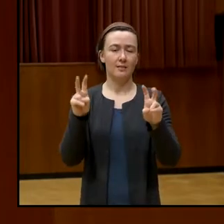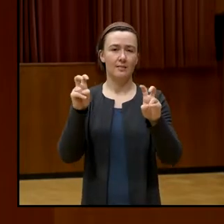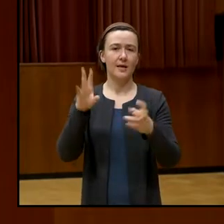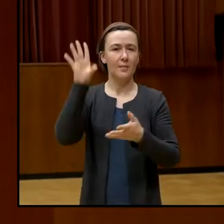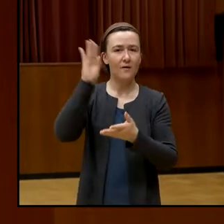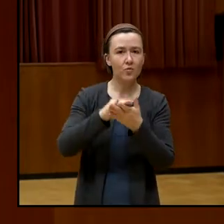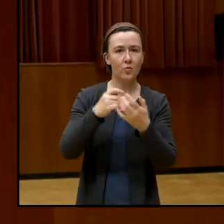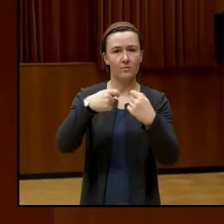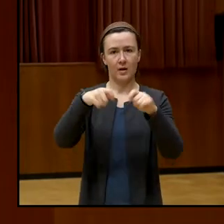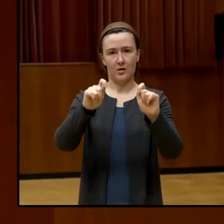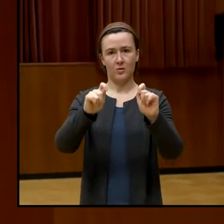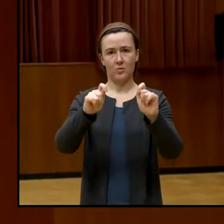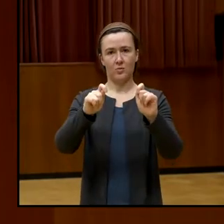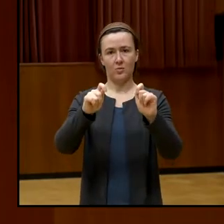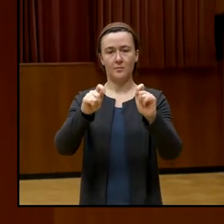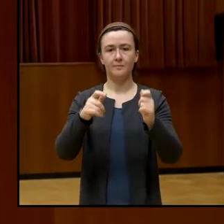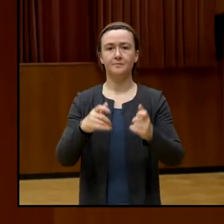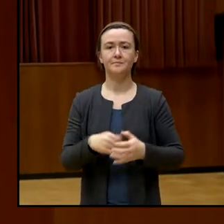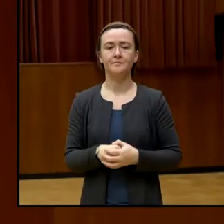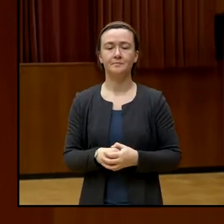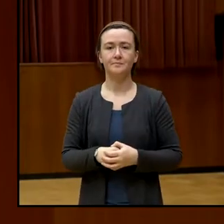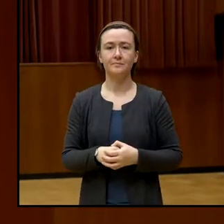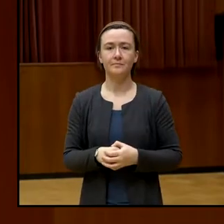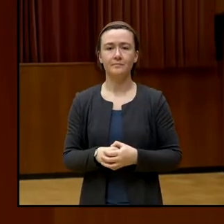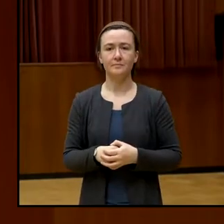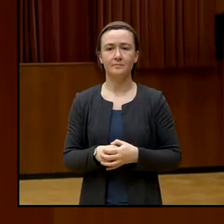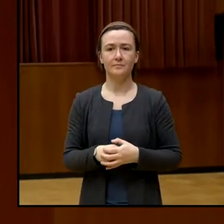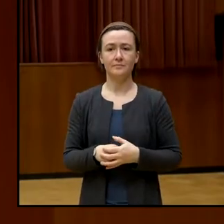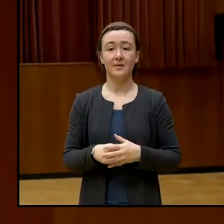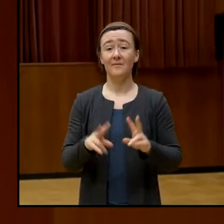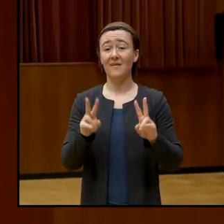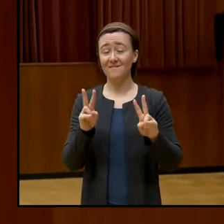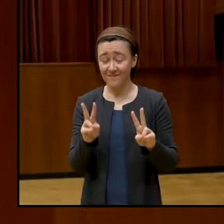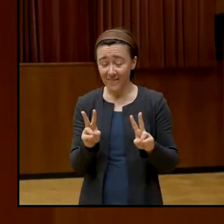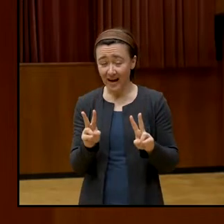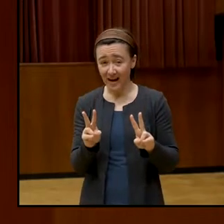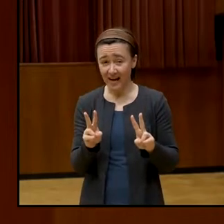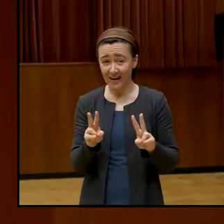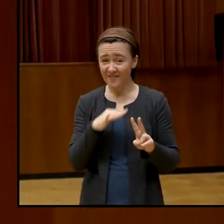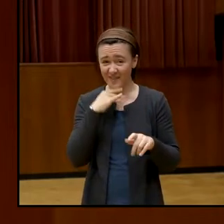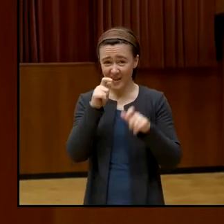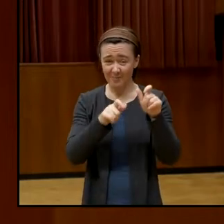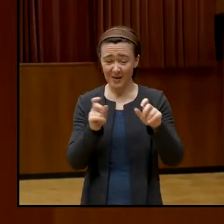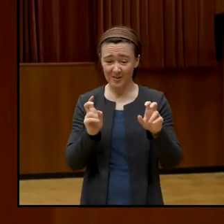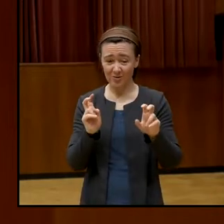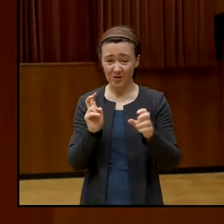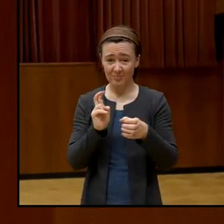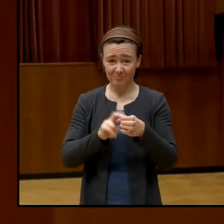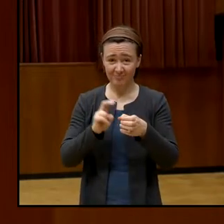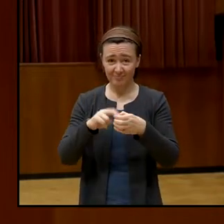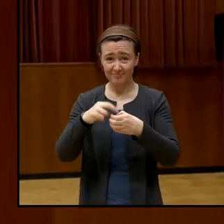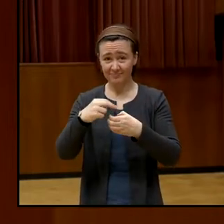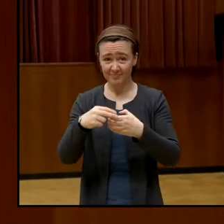etablieren und die so zu finden, wie partizipativ die tatsächlich sind, darüber können wir streiten